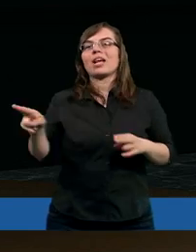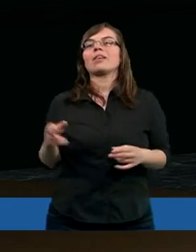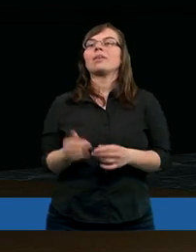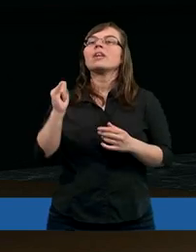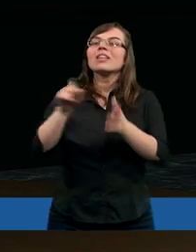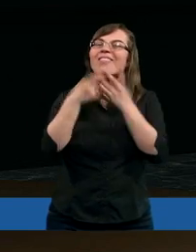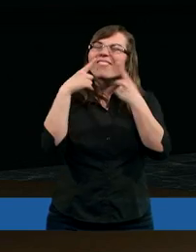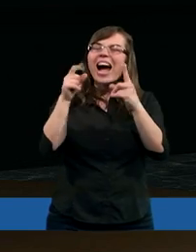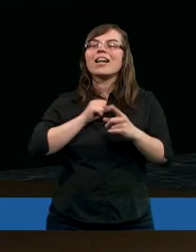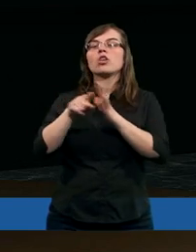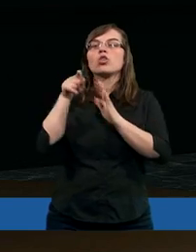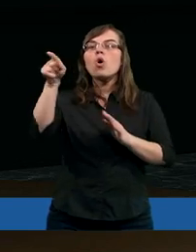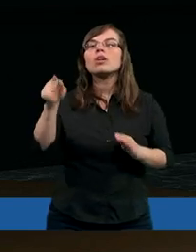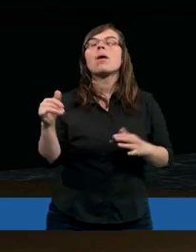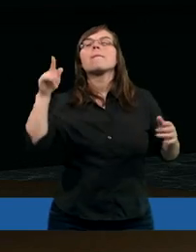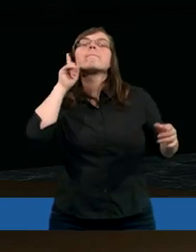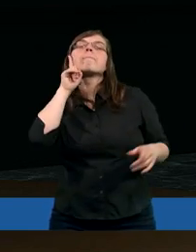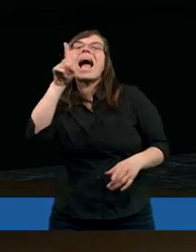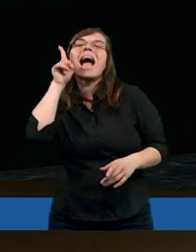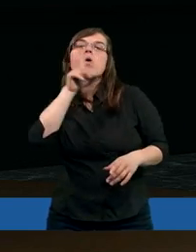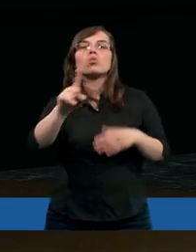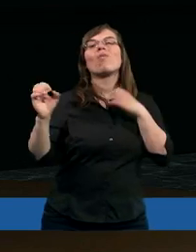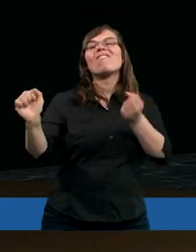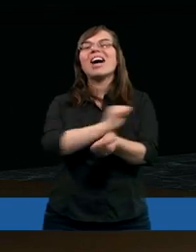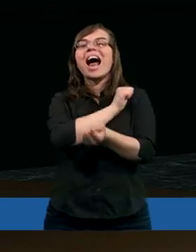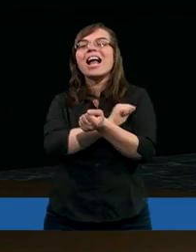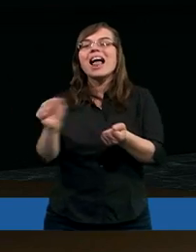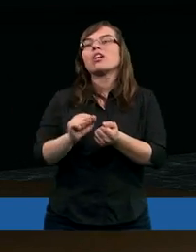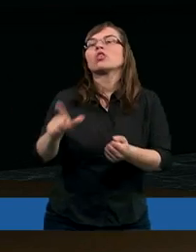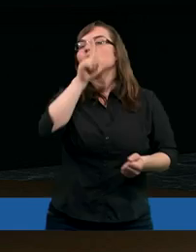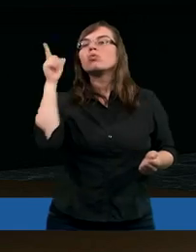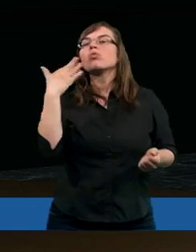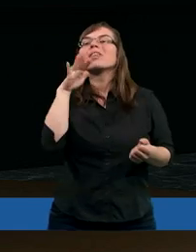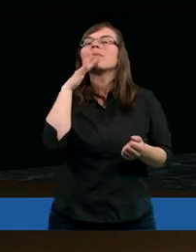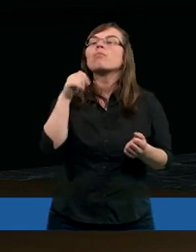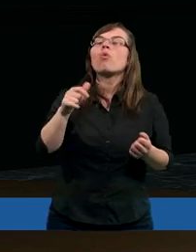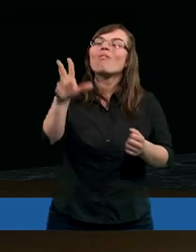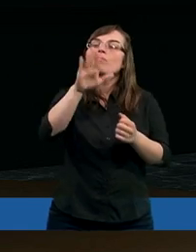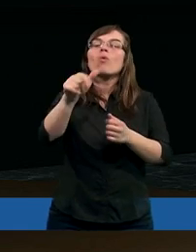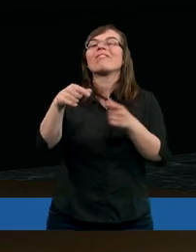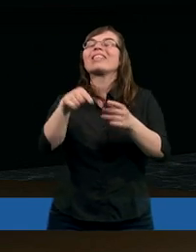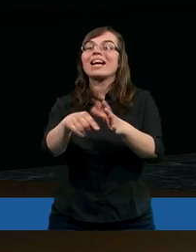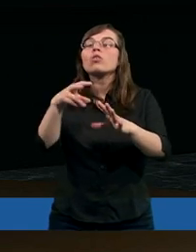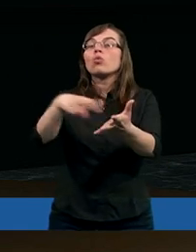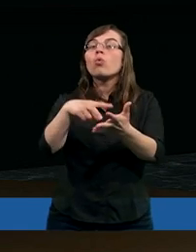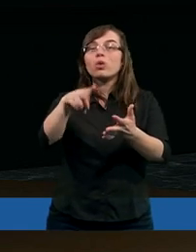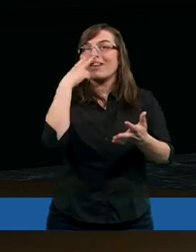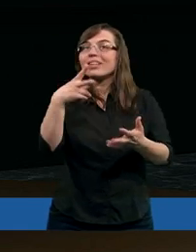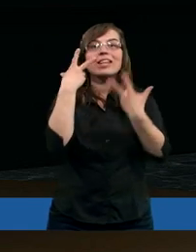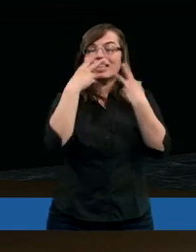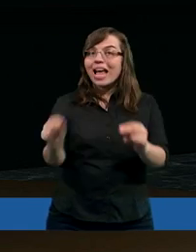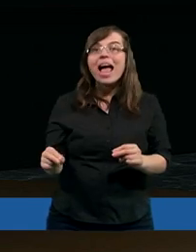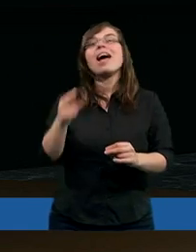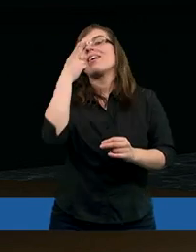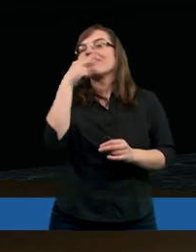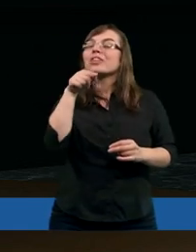do niego przychodzi, to do niego się zwraca mężu waleczny. I to jest takie ciekawe, że Bóg nie widzi w niego tego tchórza, którym on jest w tym momencie, tylko